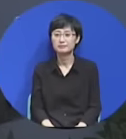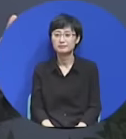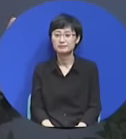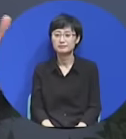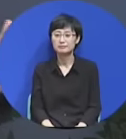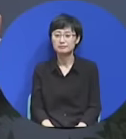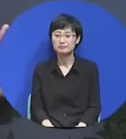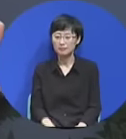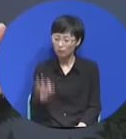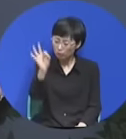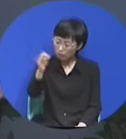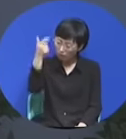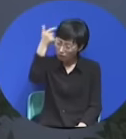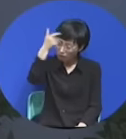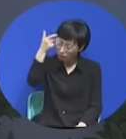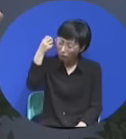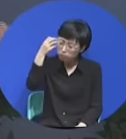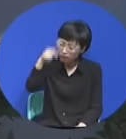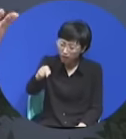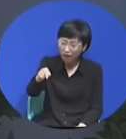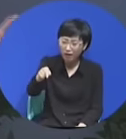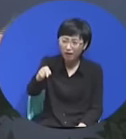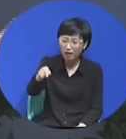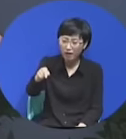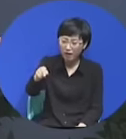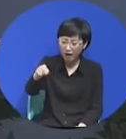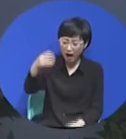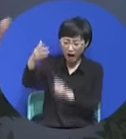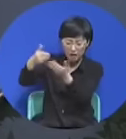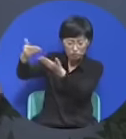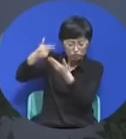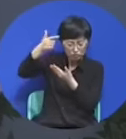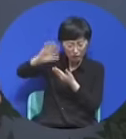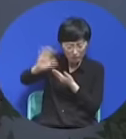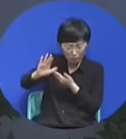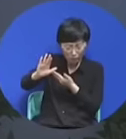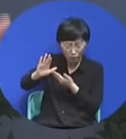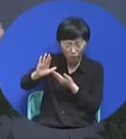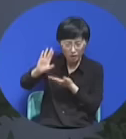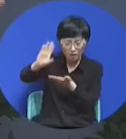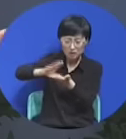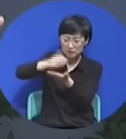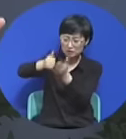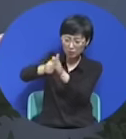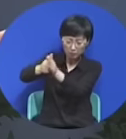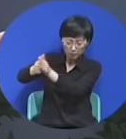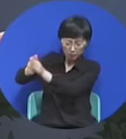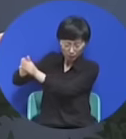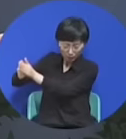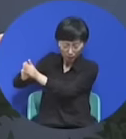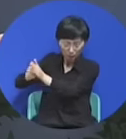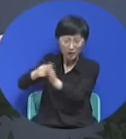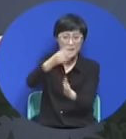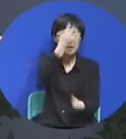그래서 이상한 영을 받았죠. 그리스도를 약화시키고 마리아를 자꾸 숭배하도록 만드는 겁니다.